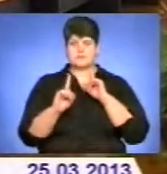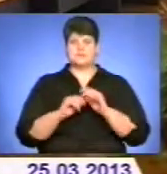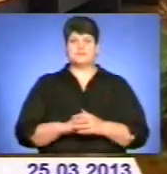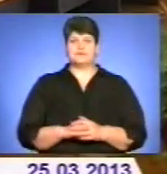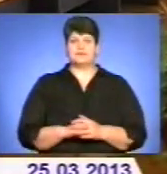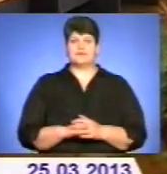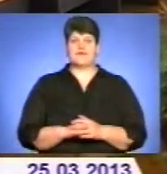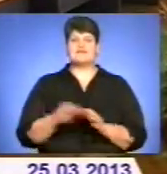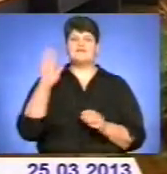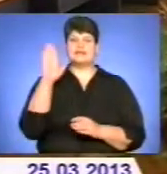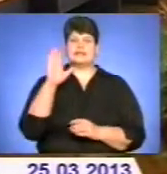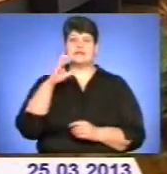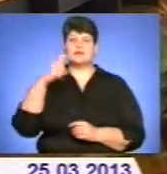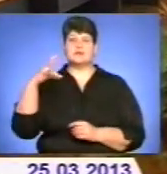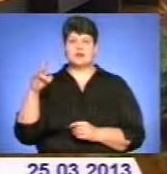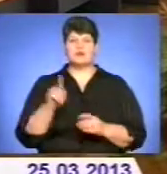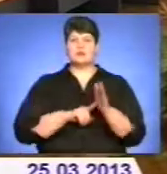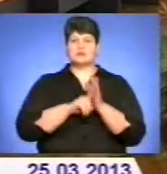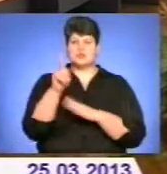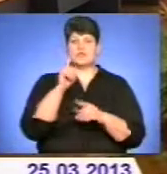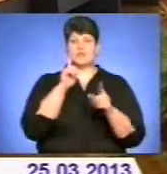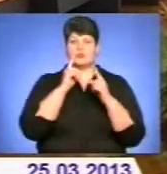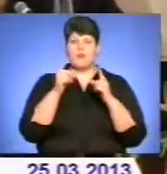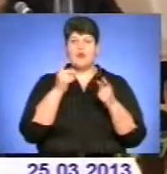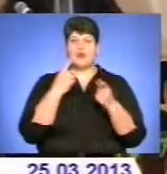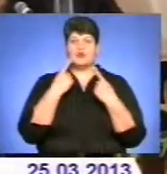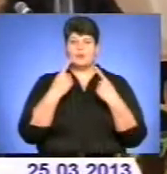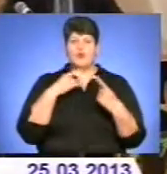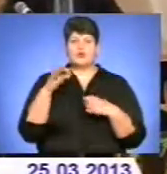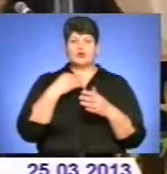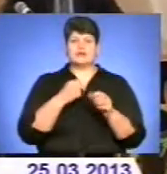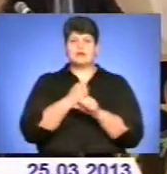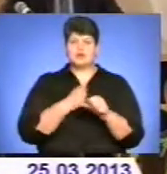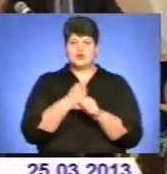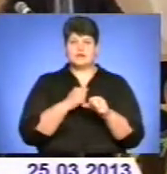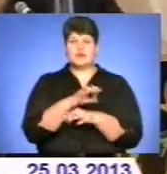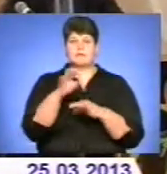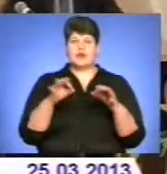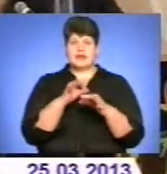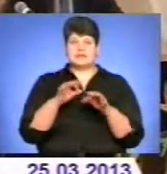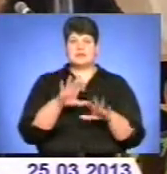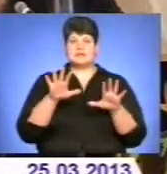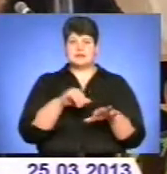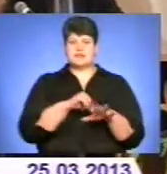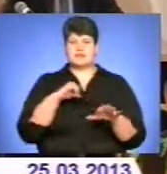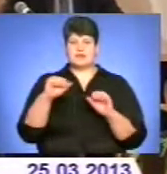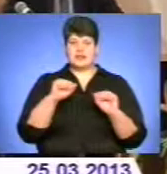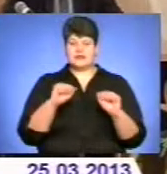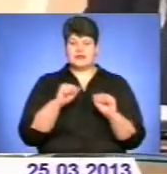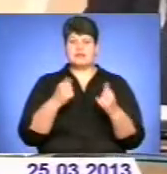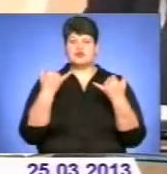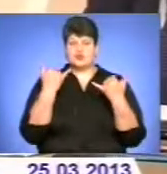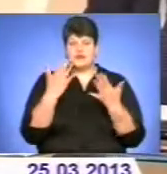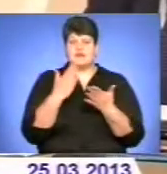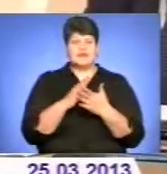Валентин Хоптян розпочав мову про напрацьований проєкт концепції реформи місцевого самоврядування, адже існуюча в Україні система місцевого самоврядування